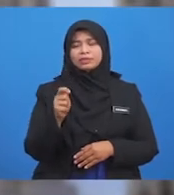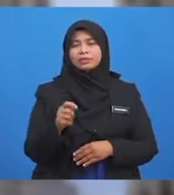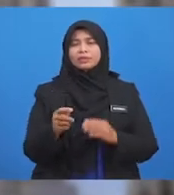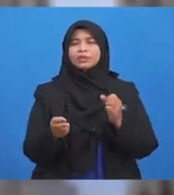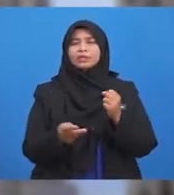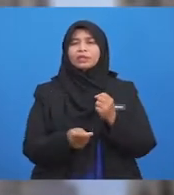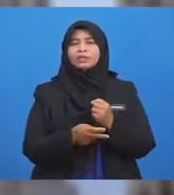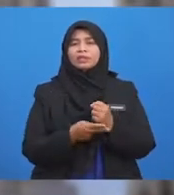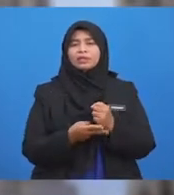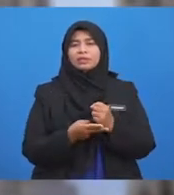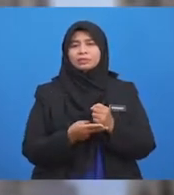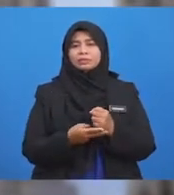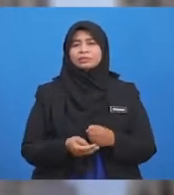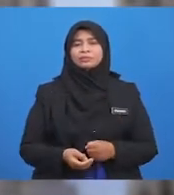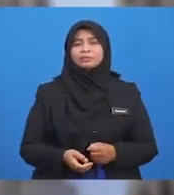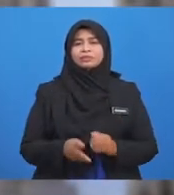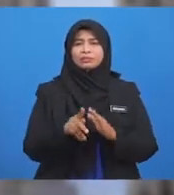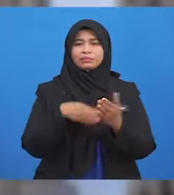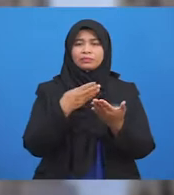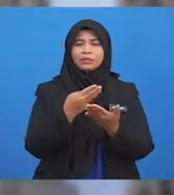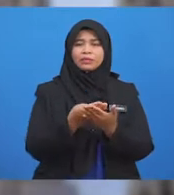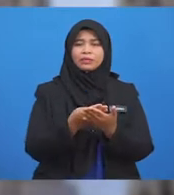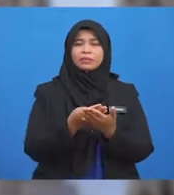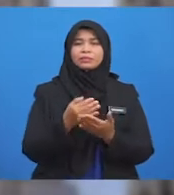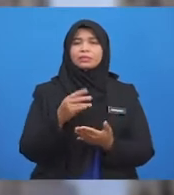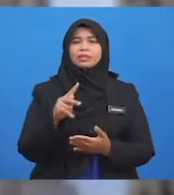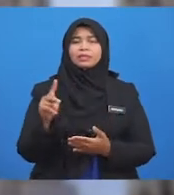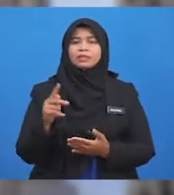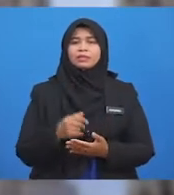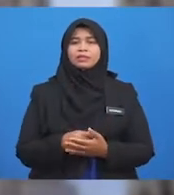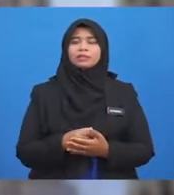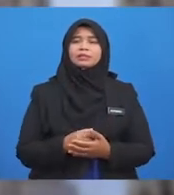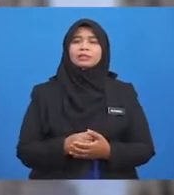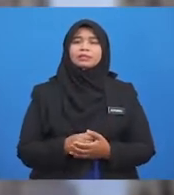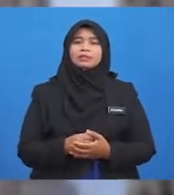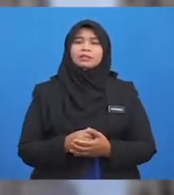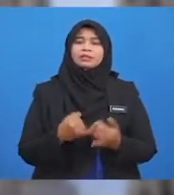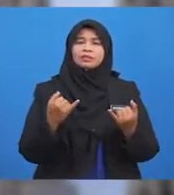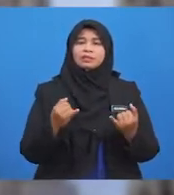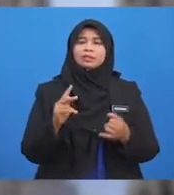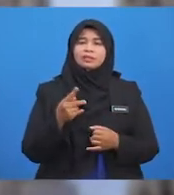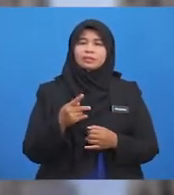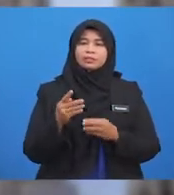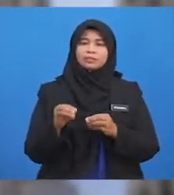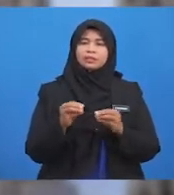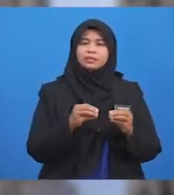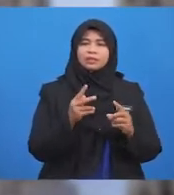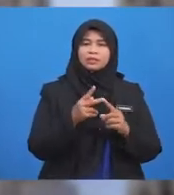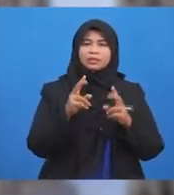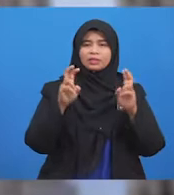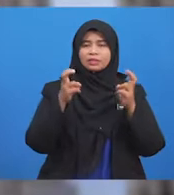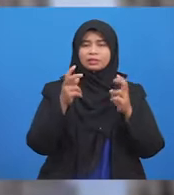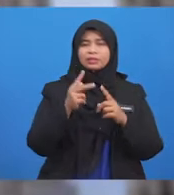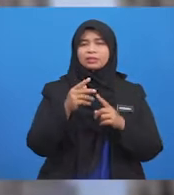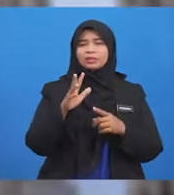Mesti Kebajikan Baiklah Sekarang Kita Beralih Ke Subtopik Yang Kelima Iaitu